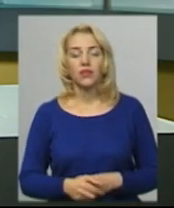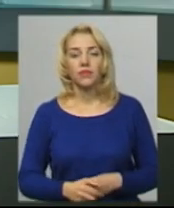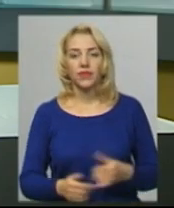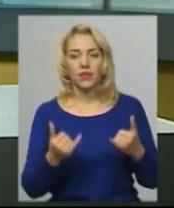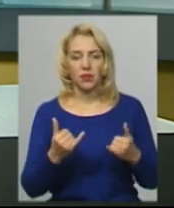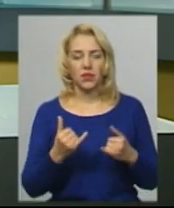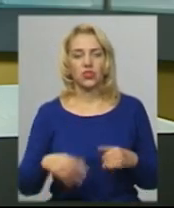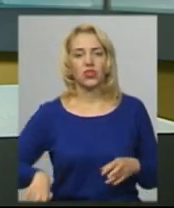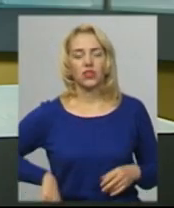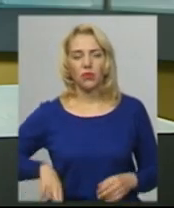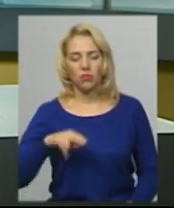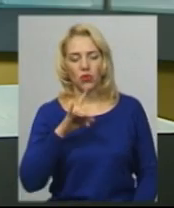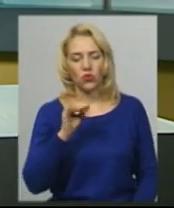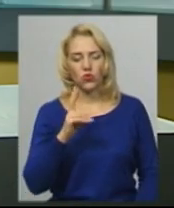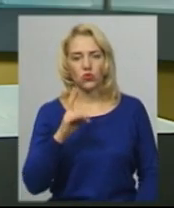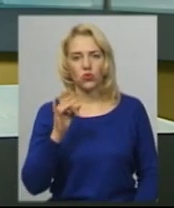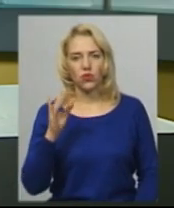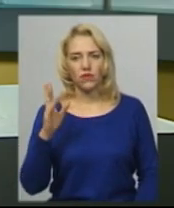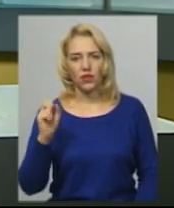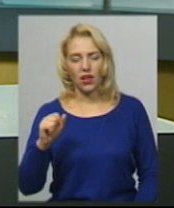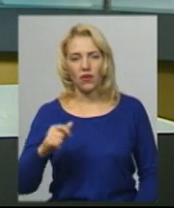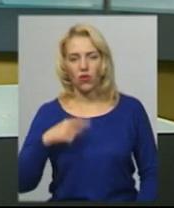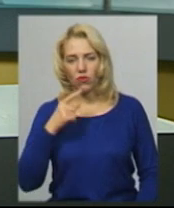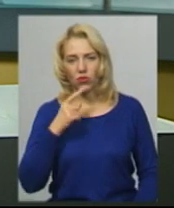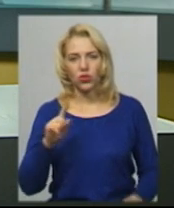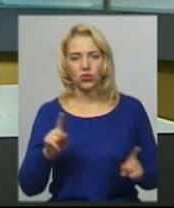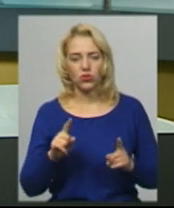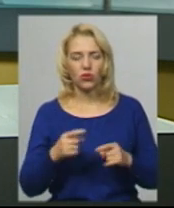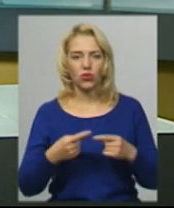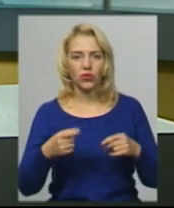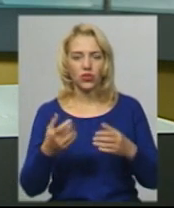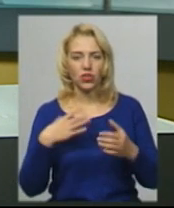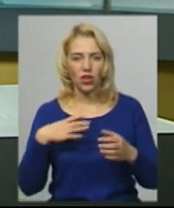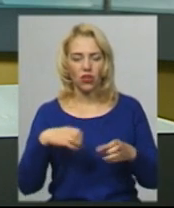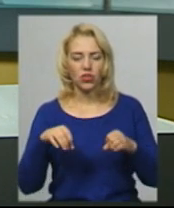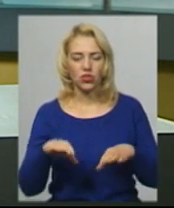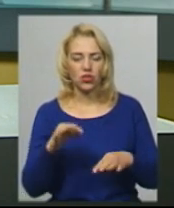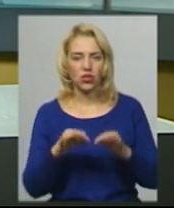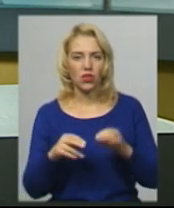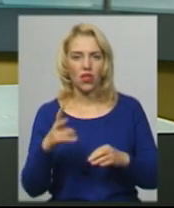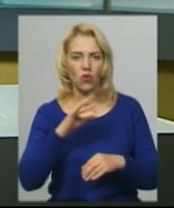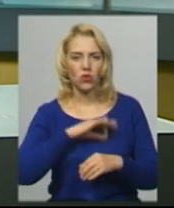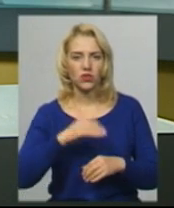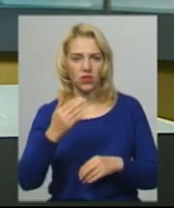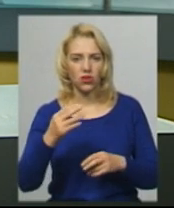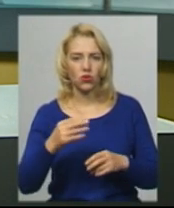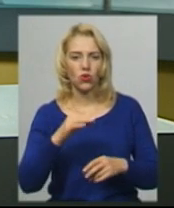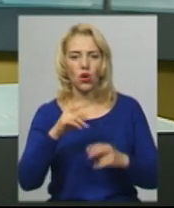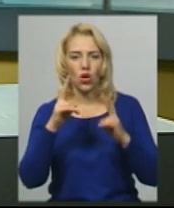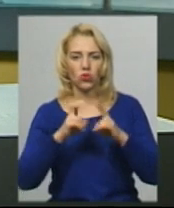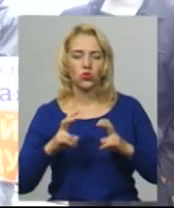Теперішній директор проскурівки Євгеній Добрянський каже, чекають рішення суду на користь їхнього дослідного підприємства.